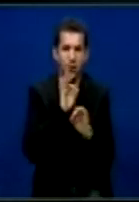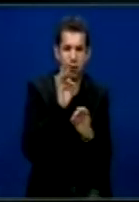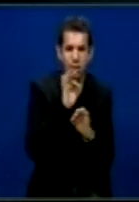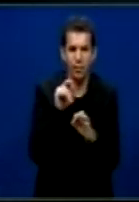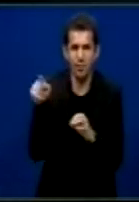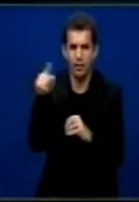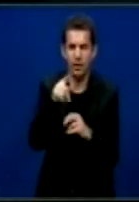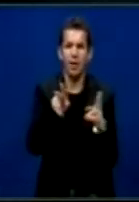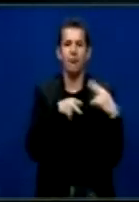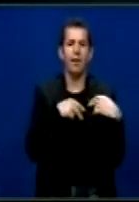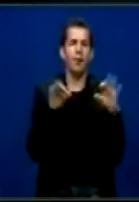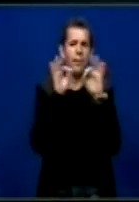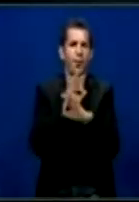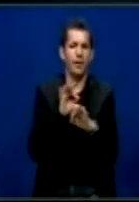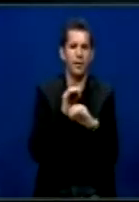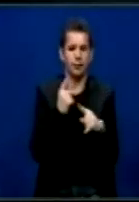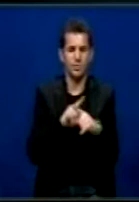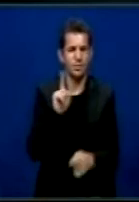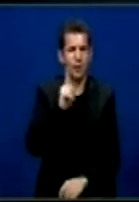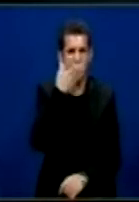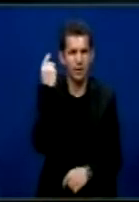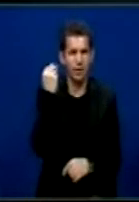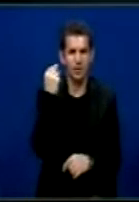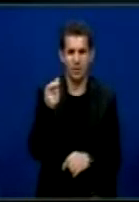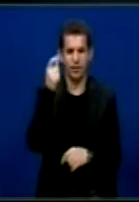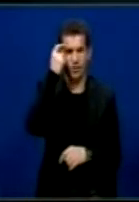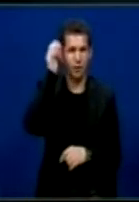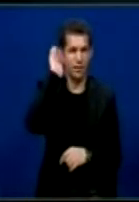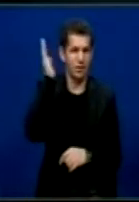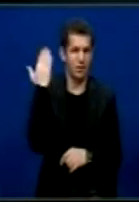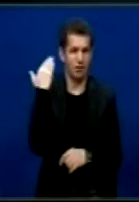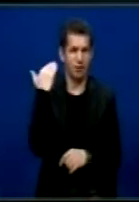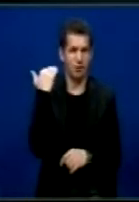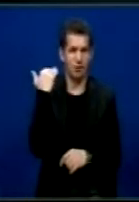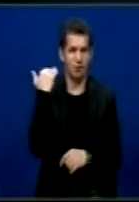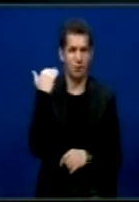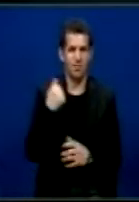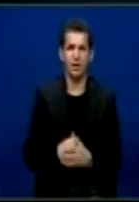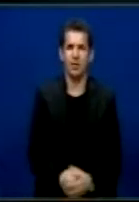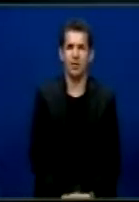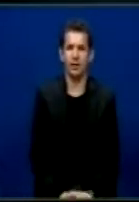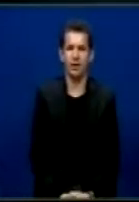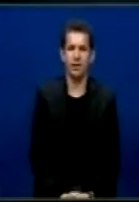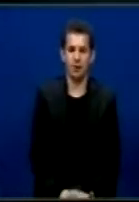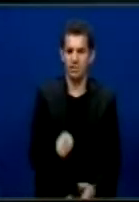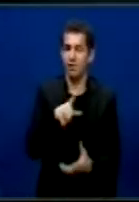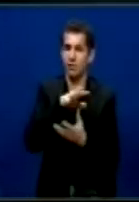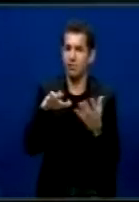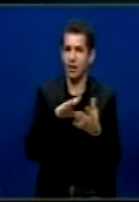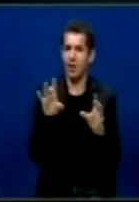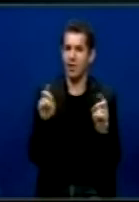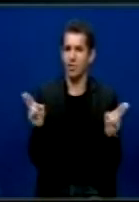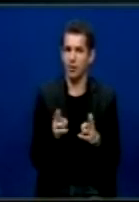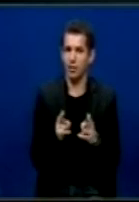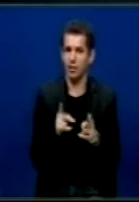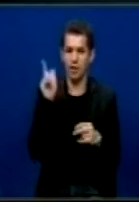shumë sese pa përgjeshme, mos harrojmë që ishë kërë i ministri Kosovës, i atë herë shumë, kur ka ndodhë në gjarjet e djetë shkurtrit,